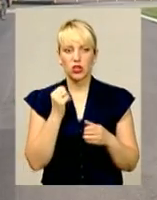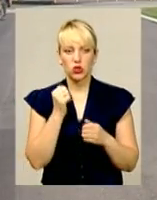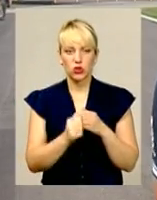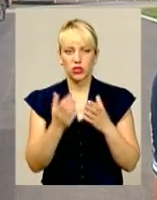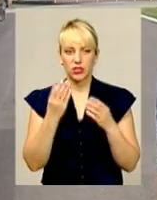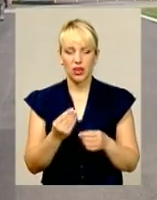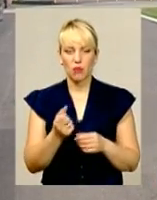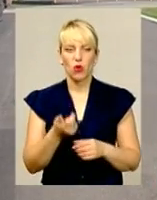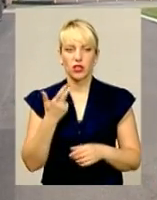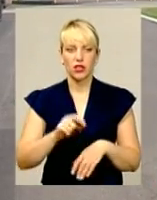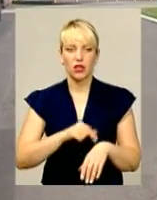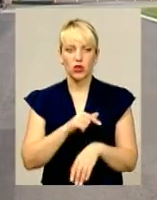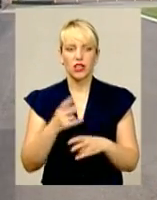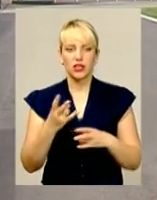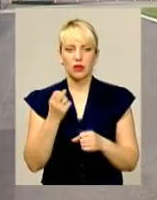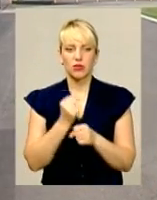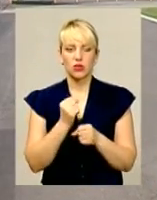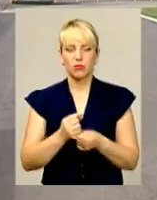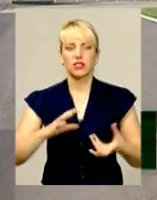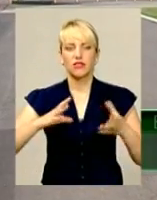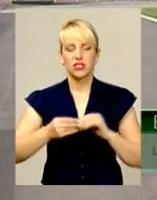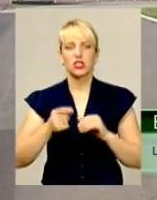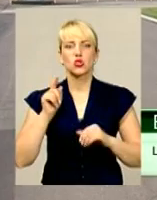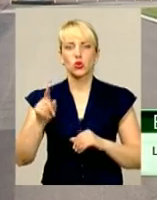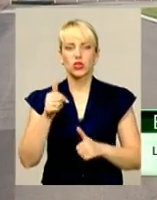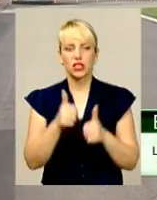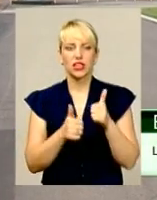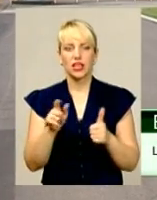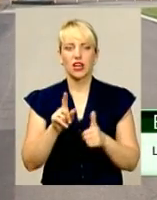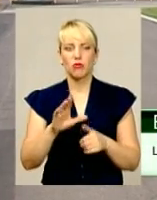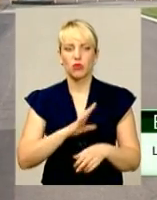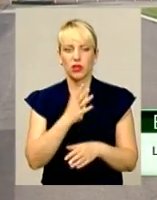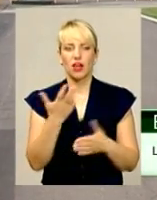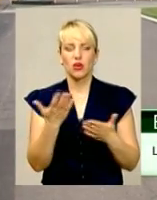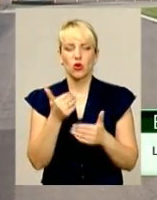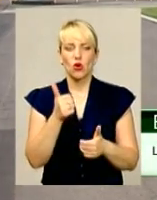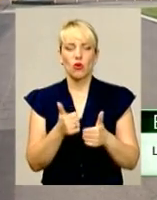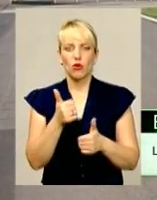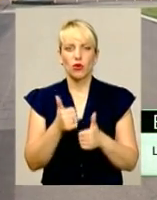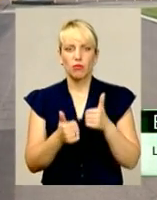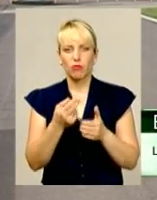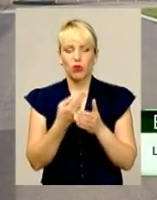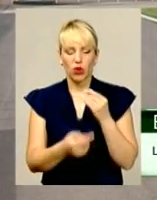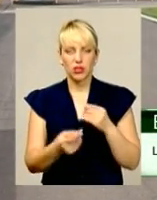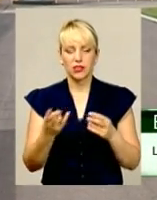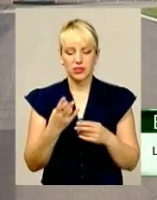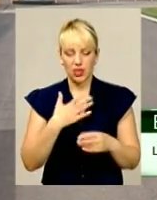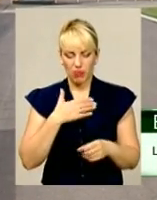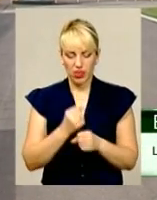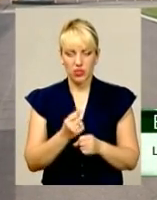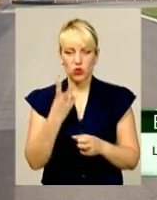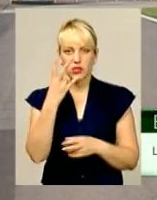Зараз треба зробити висновки з тої гри, яка була, проіграли, настроїтися на ігру,